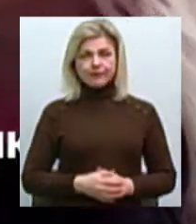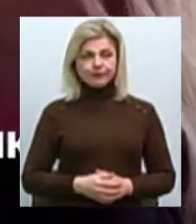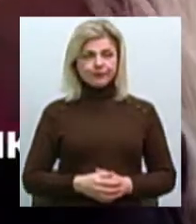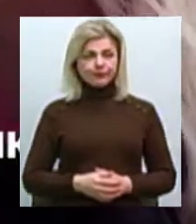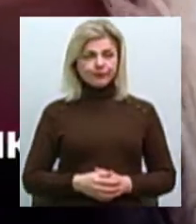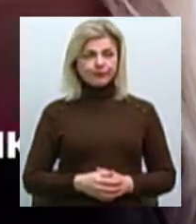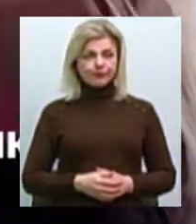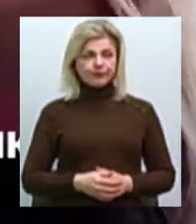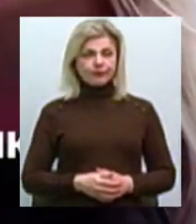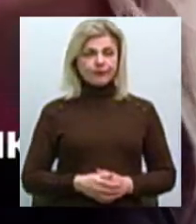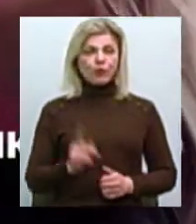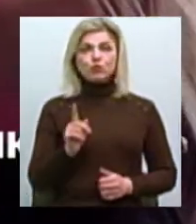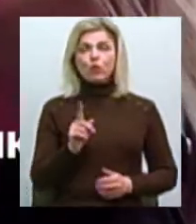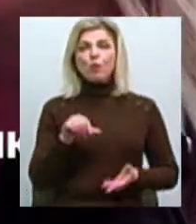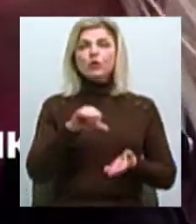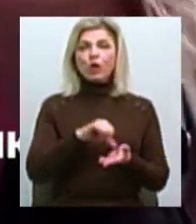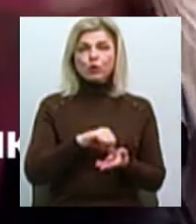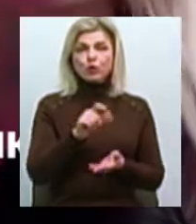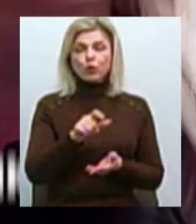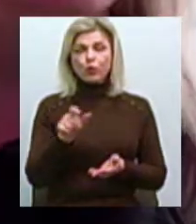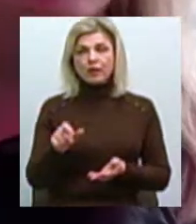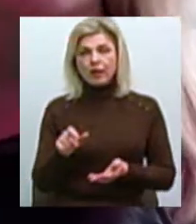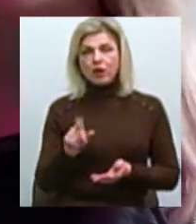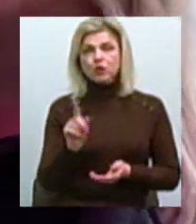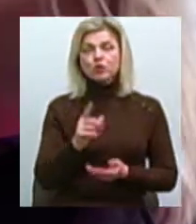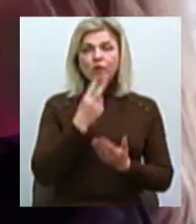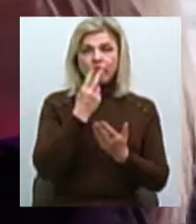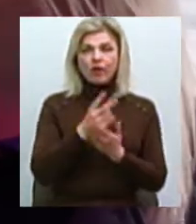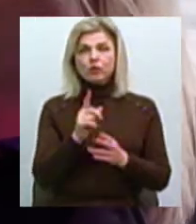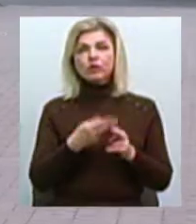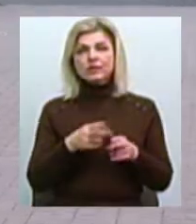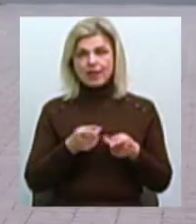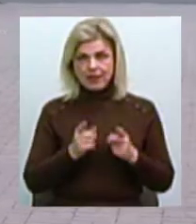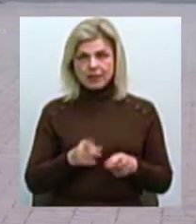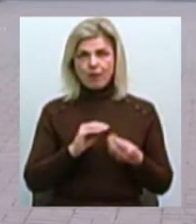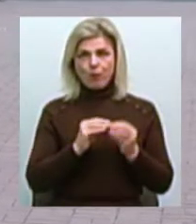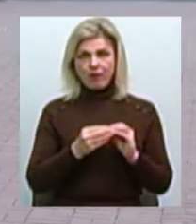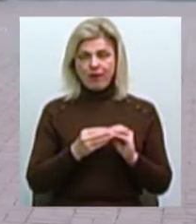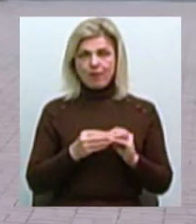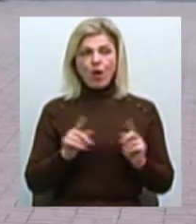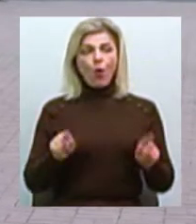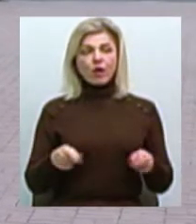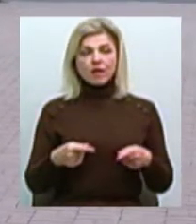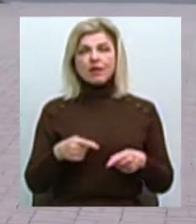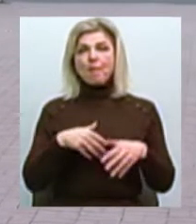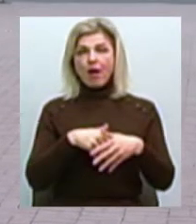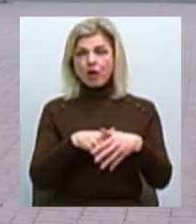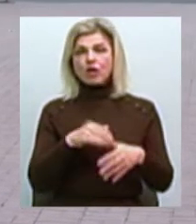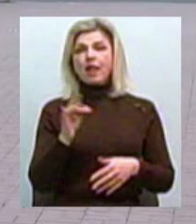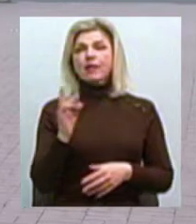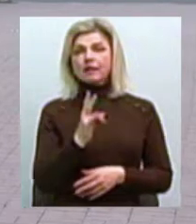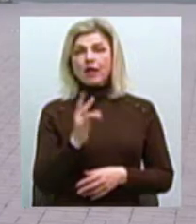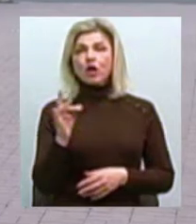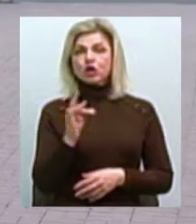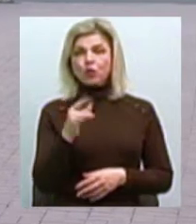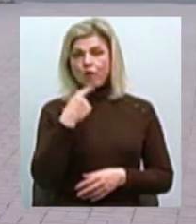Щоб долучити людей до цього, щоб вони побачили, що це дійсно проблема Організаторка маршу Наталія Решкова говорить,